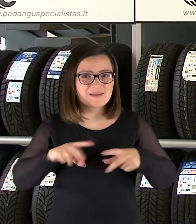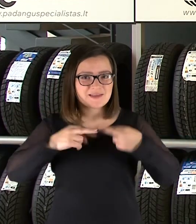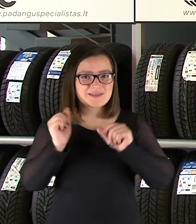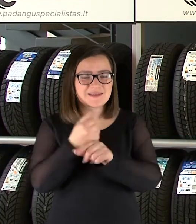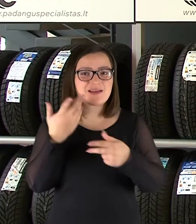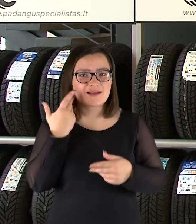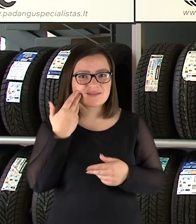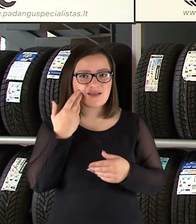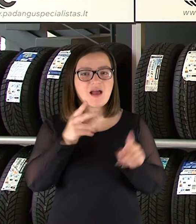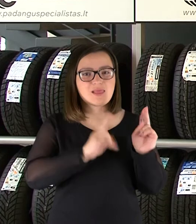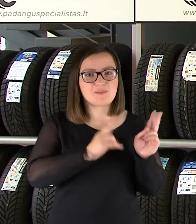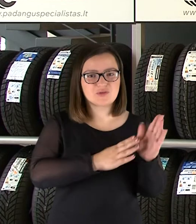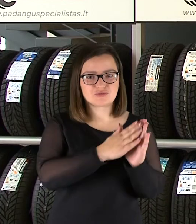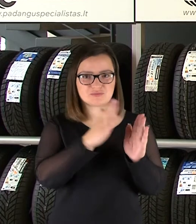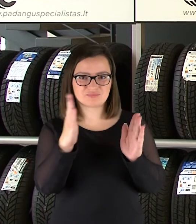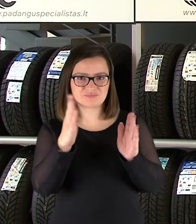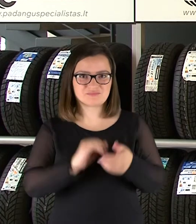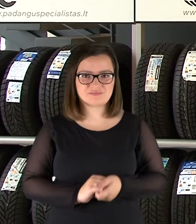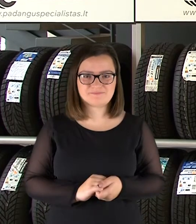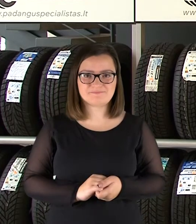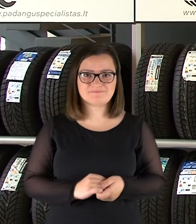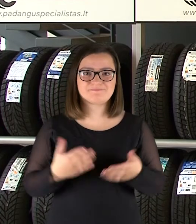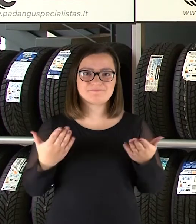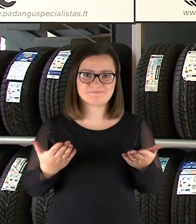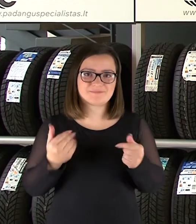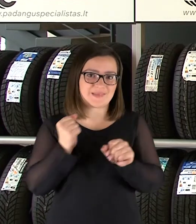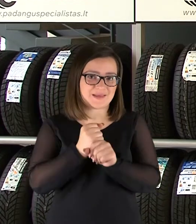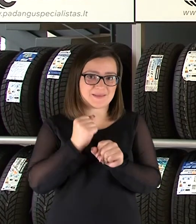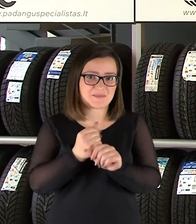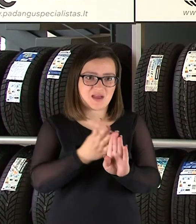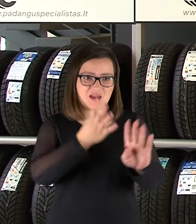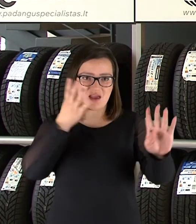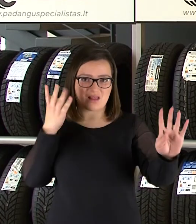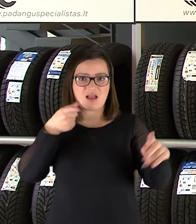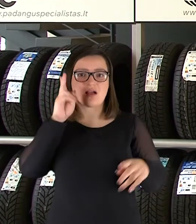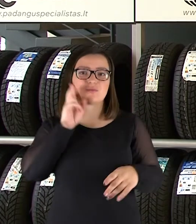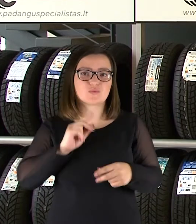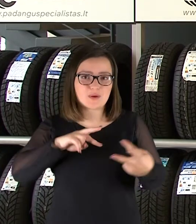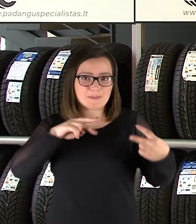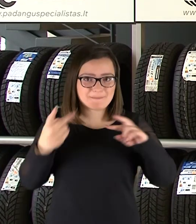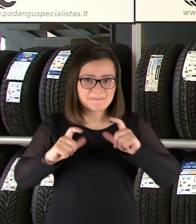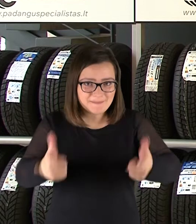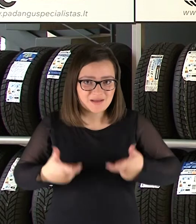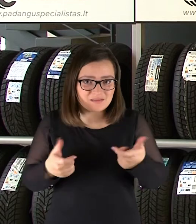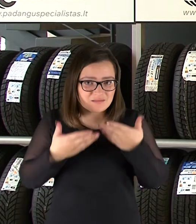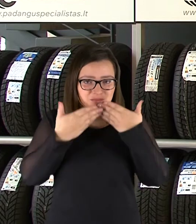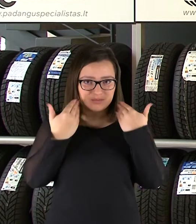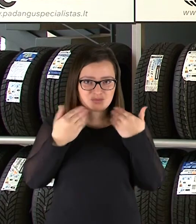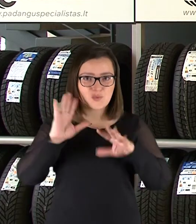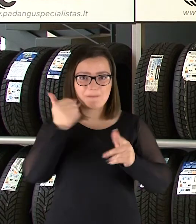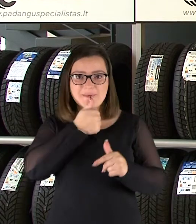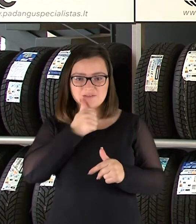pabaigoj. Lietuviai, kaip ir jau sada, pasilieka viską paskutiniai dienai. Tai kol kas tokio boomo padangų keitimo nėra. Bet jeigu